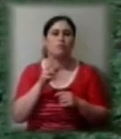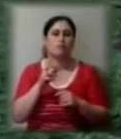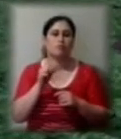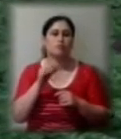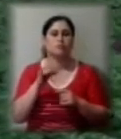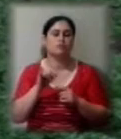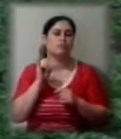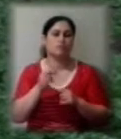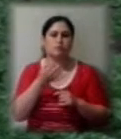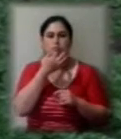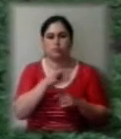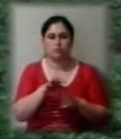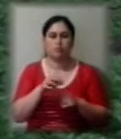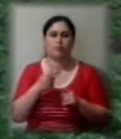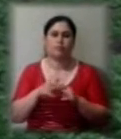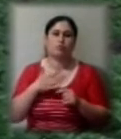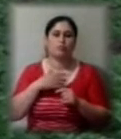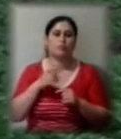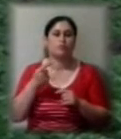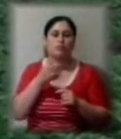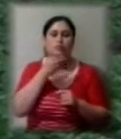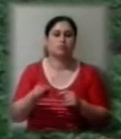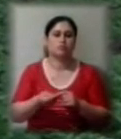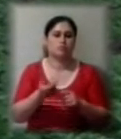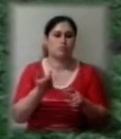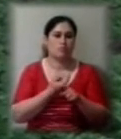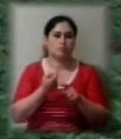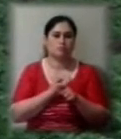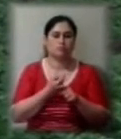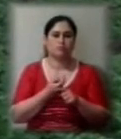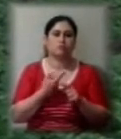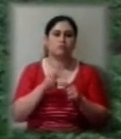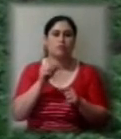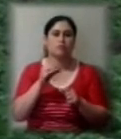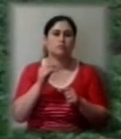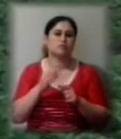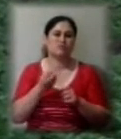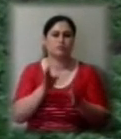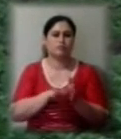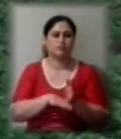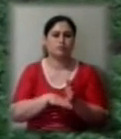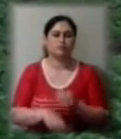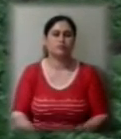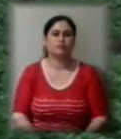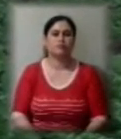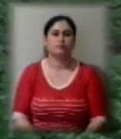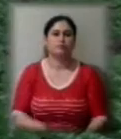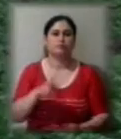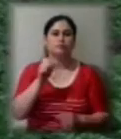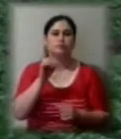висіви, коли сієш картошку. Качество їй трошки хуже. Карбамід беремо черкасський,